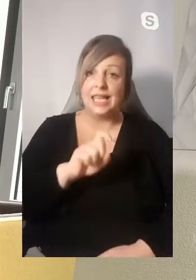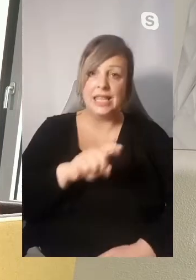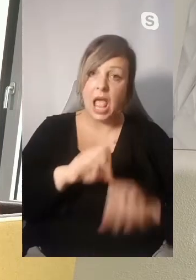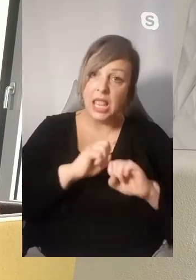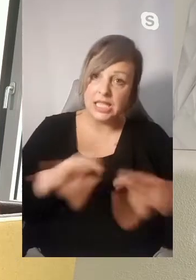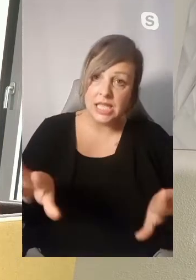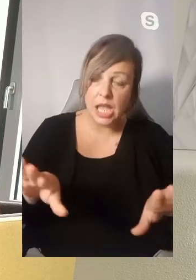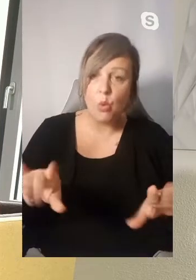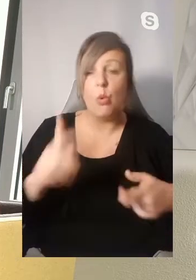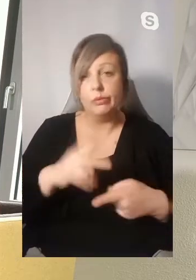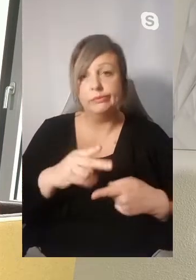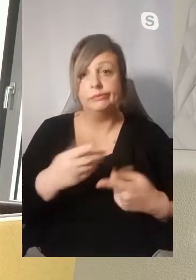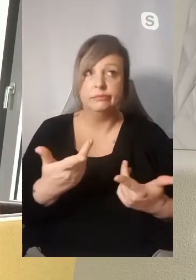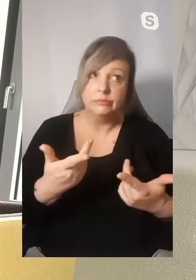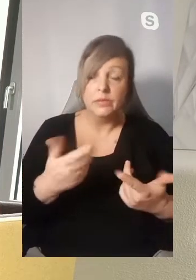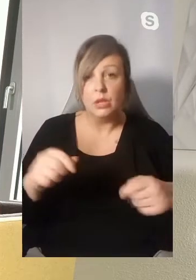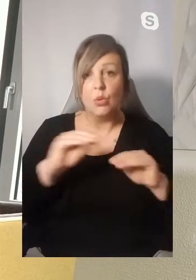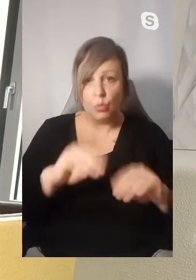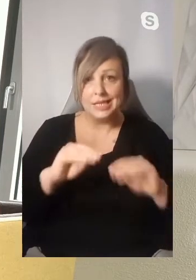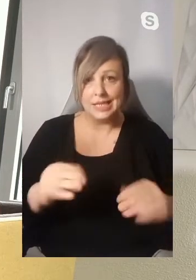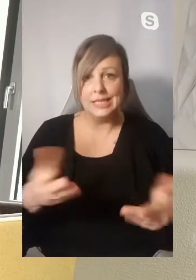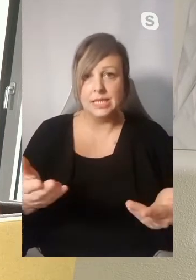Digitalisierung und digitaler Unterricht.